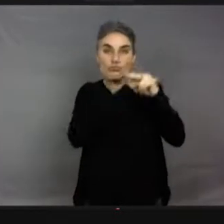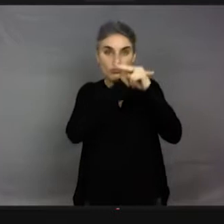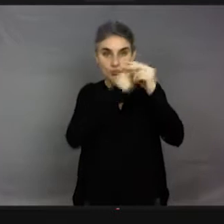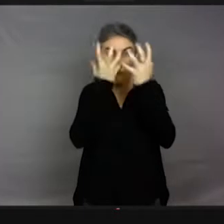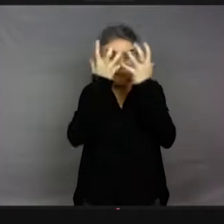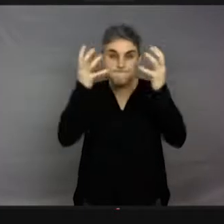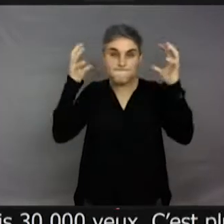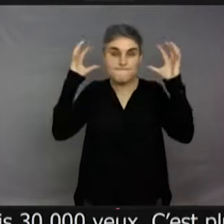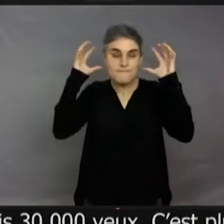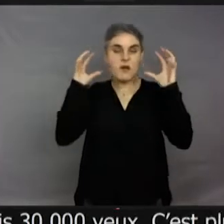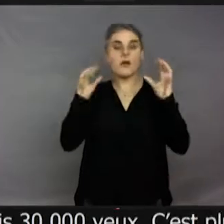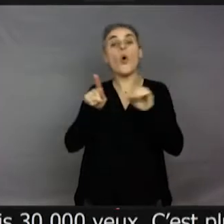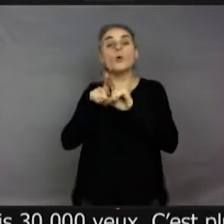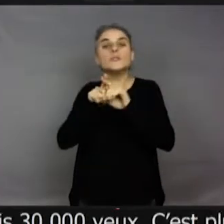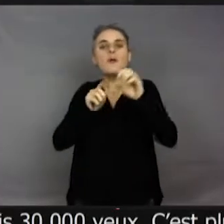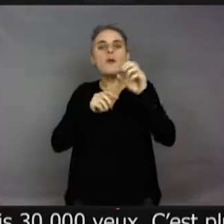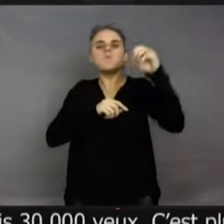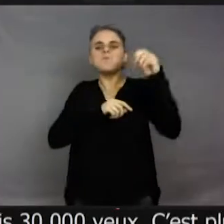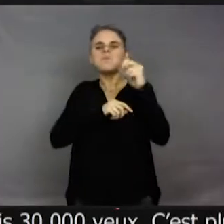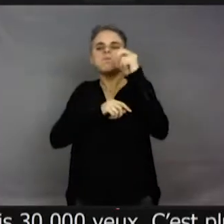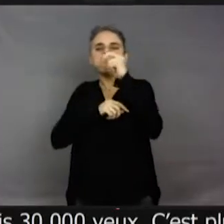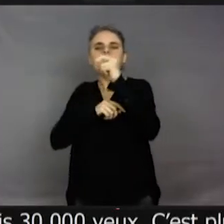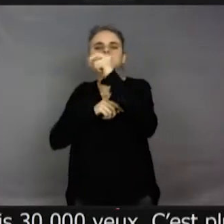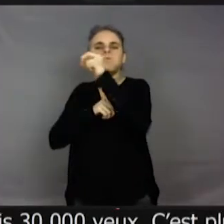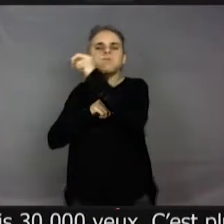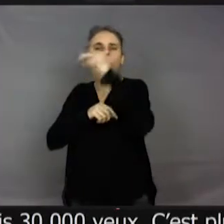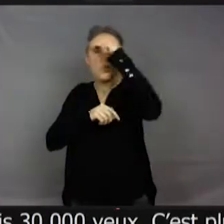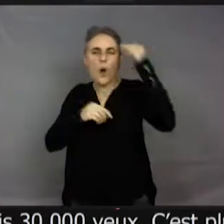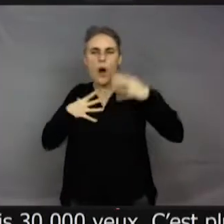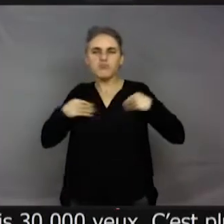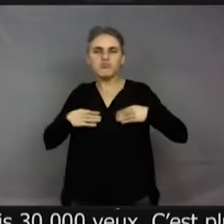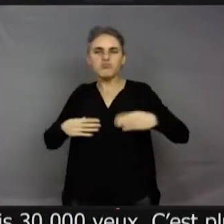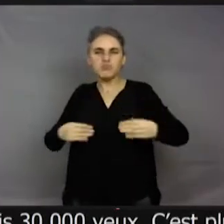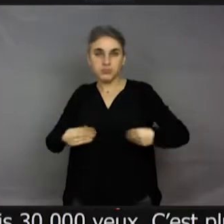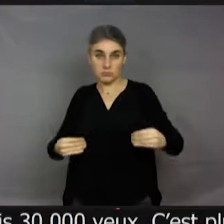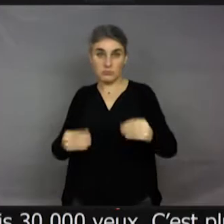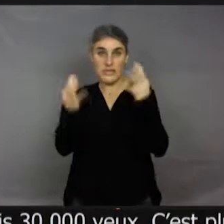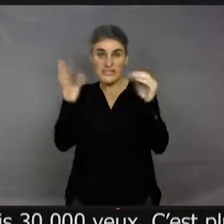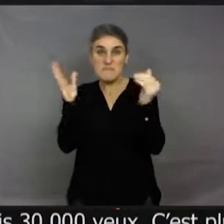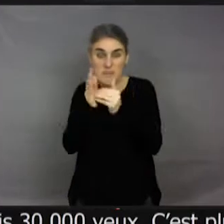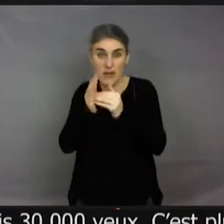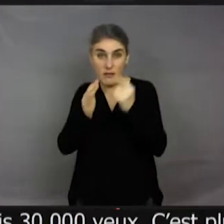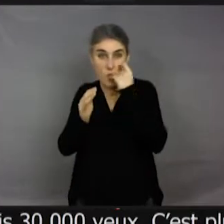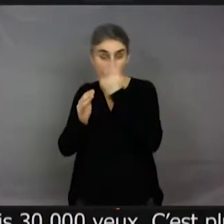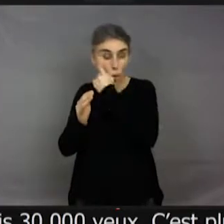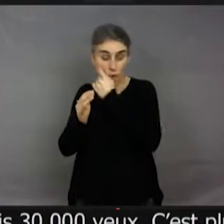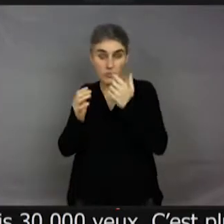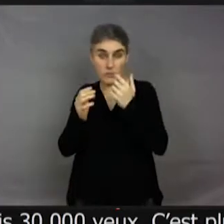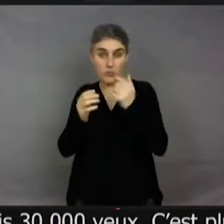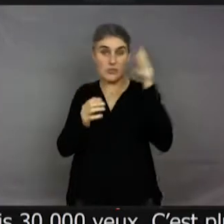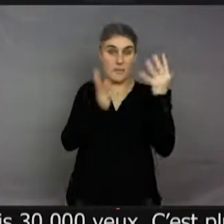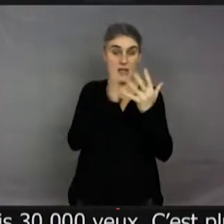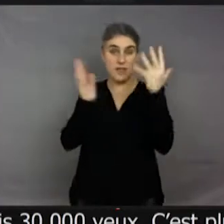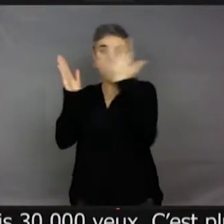en ont quand même 10 000, donc 5 000 de chaque côté. Bon, ça varie en fonction des espèces de bourdons. Et puis, ça va jusqu'à être